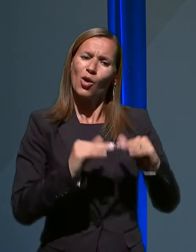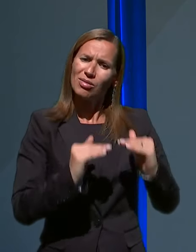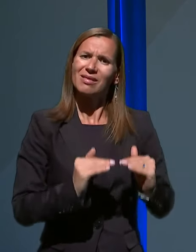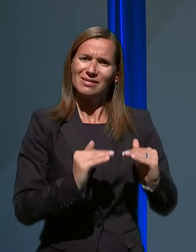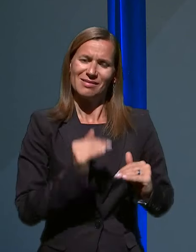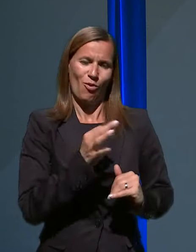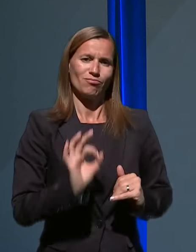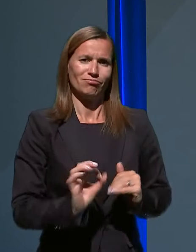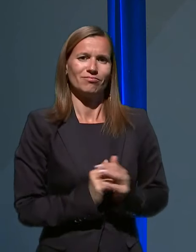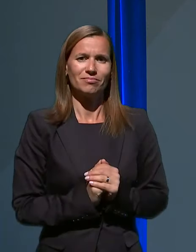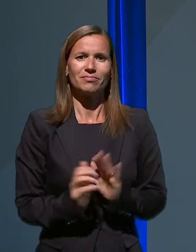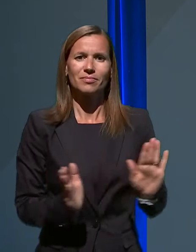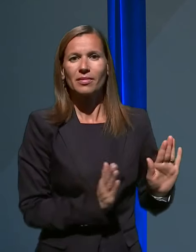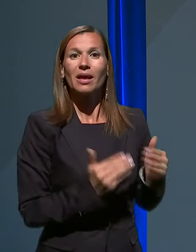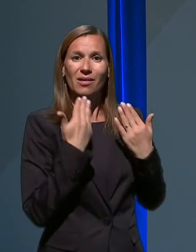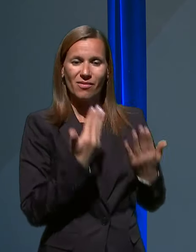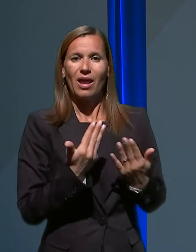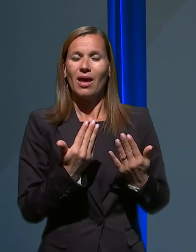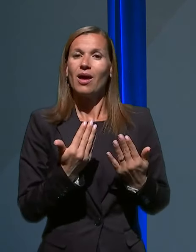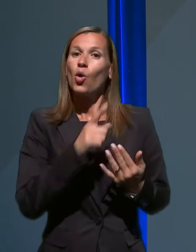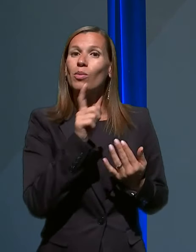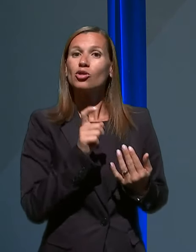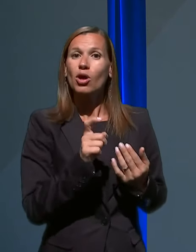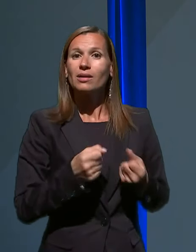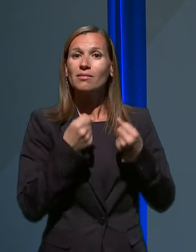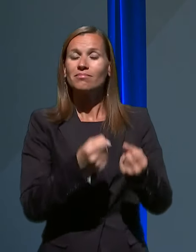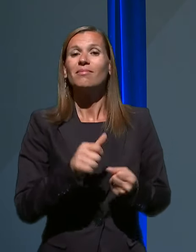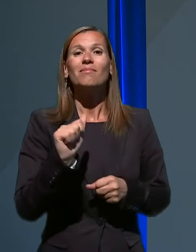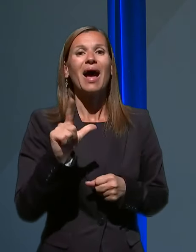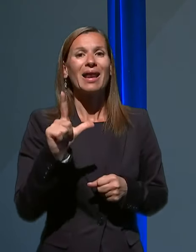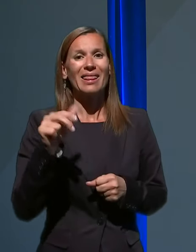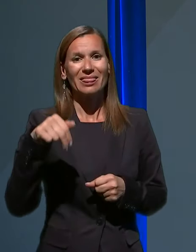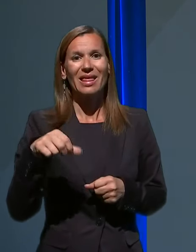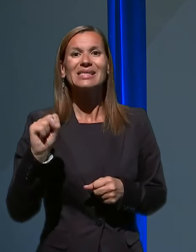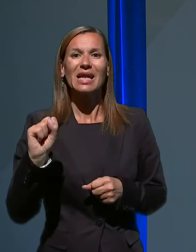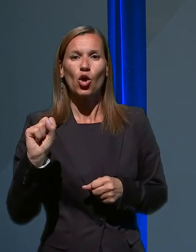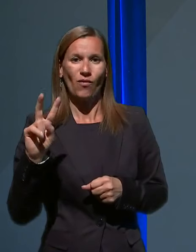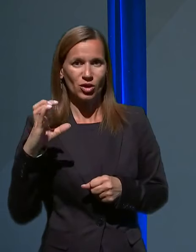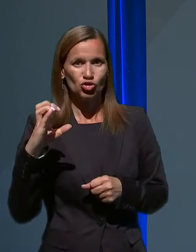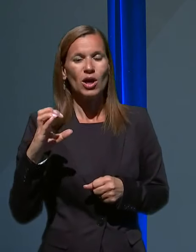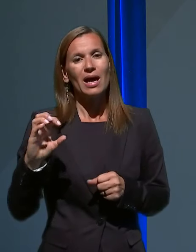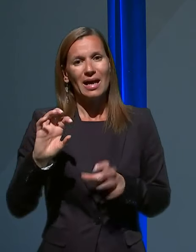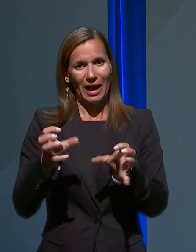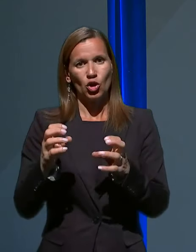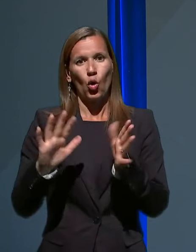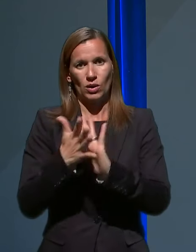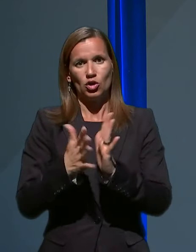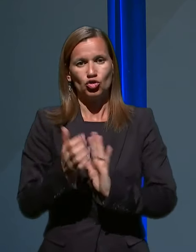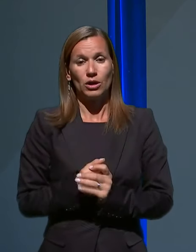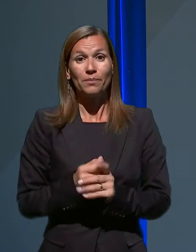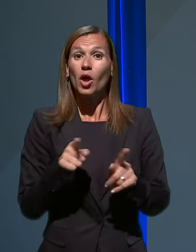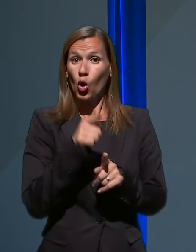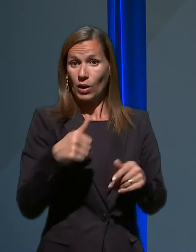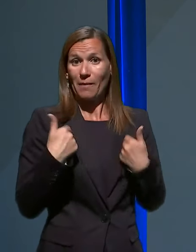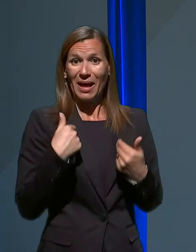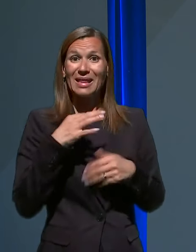Hvala lepa. Naslednje vprašanje zastavlja Alen Salihovič, radio Ognišče. Kot mlada zdravnica